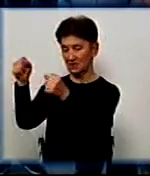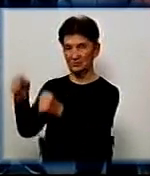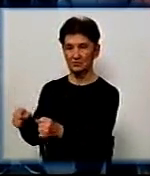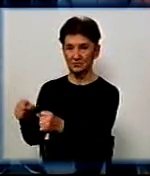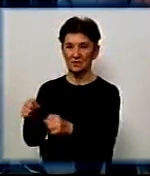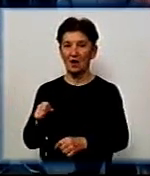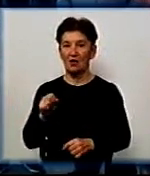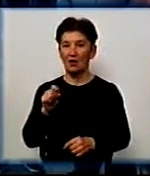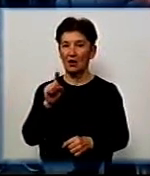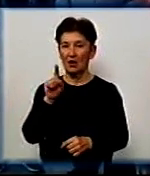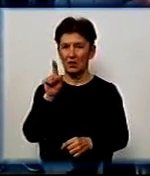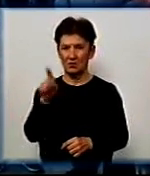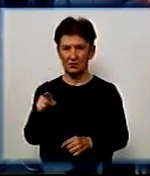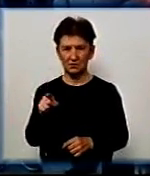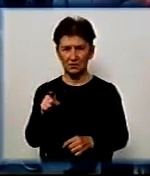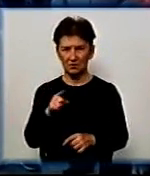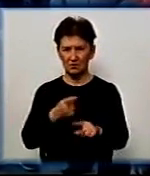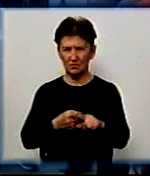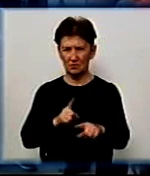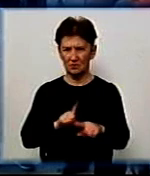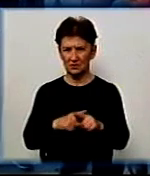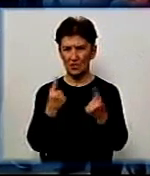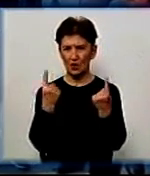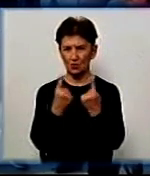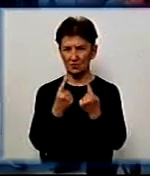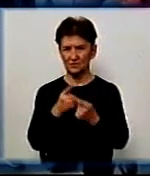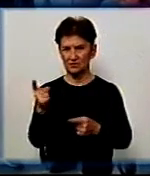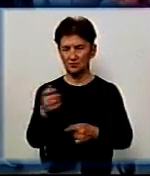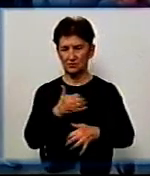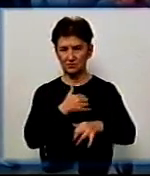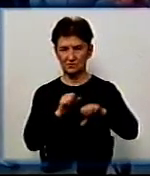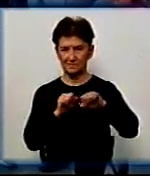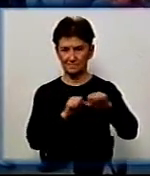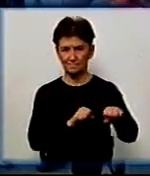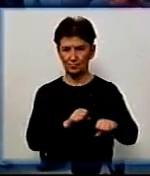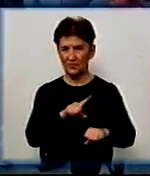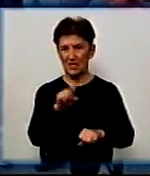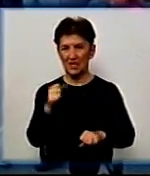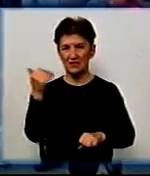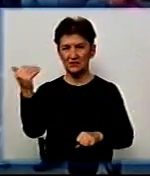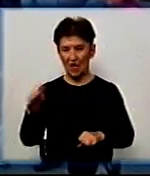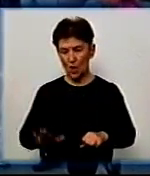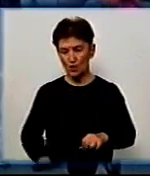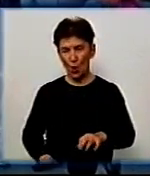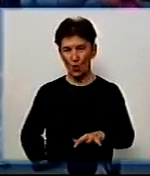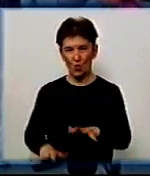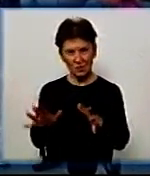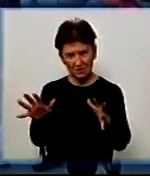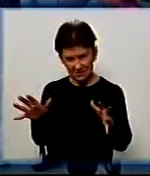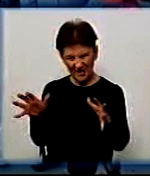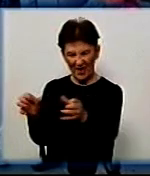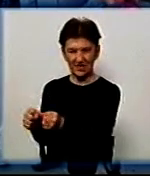Олександр вирішив заступитися за свого однокласника. Він схватив Владислава за ногу і почав,